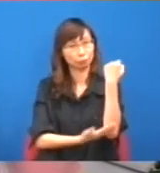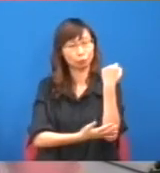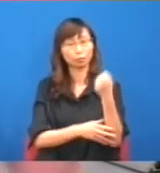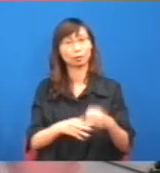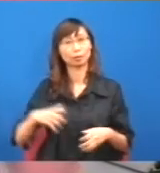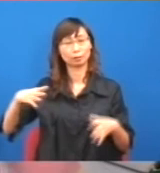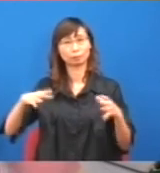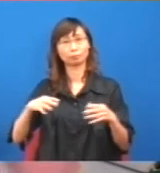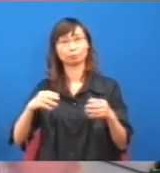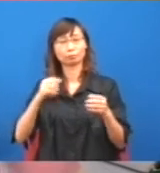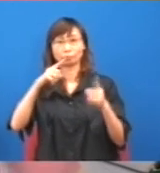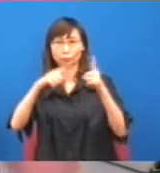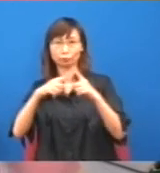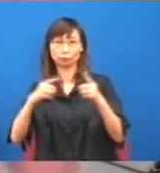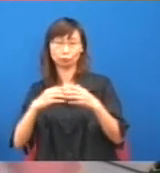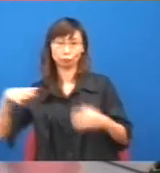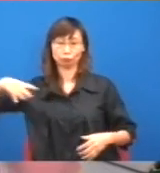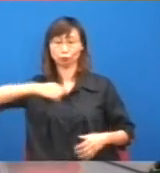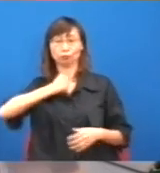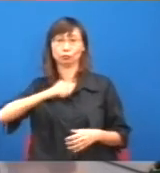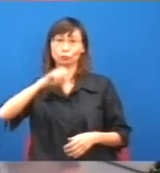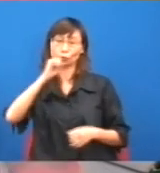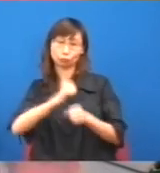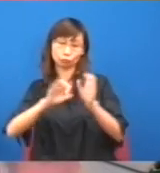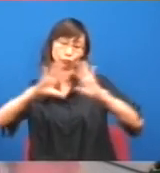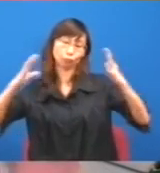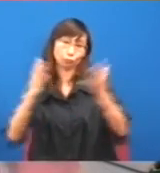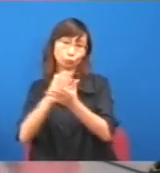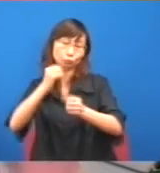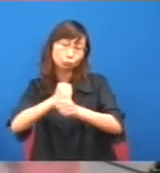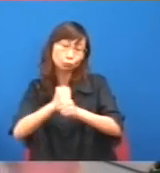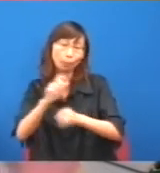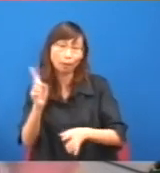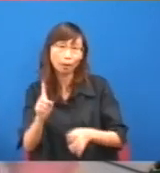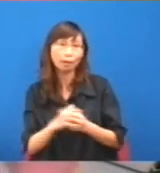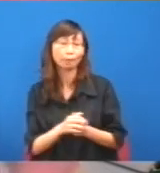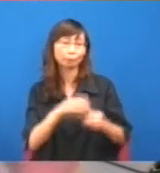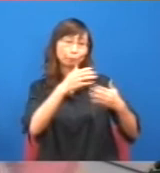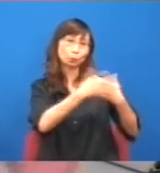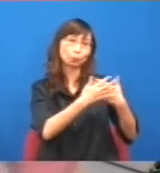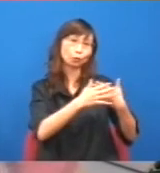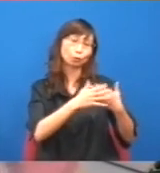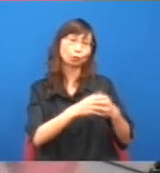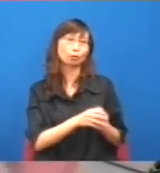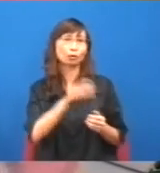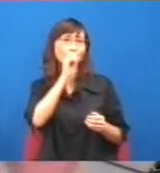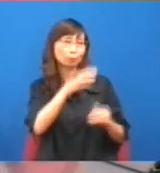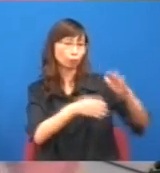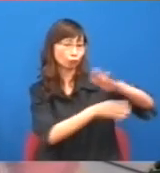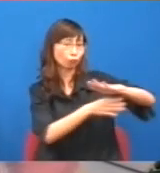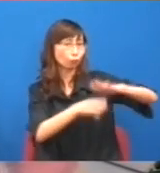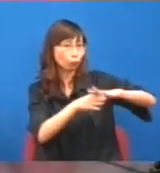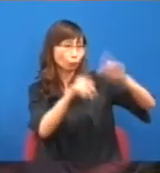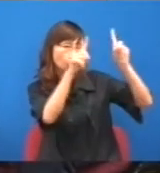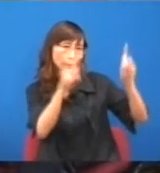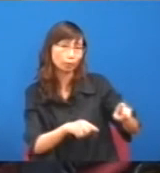會不會,問一問,梁振英簽見,和陳柏方劏房的問題,我覺得,如果這兩人都不說,就大